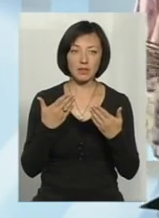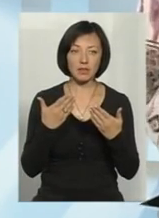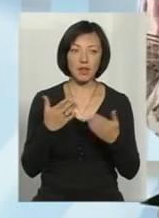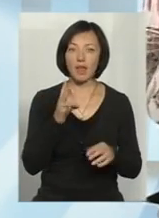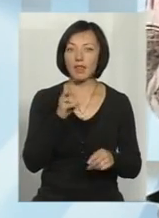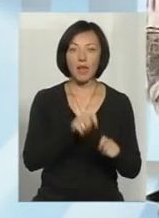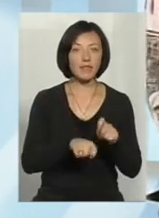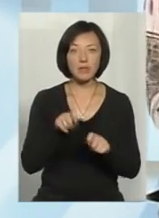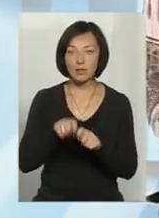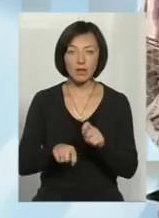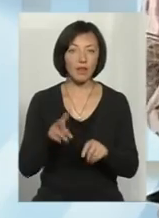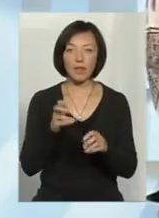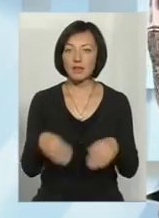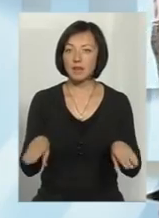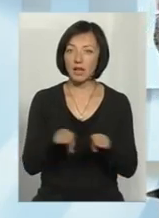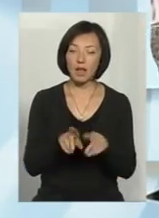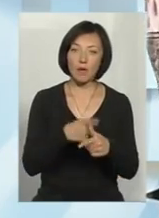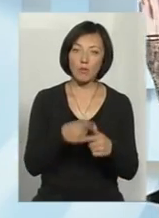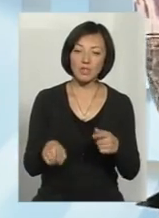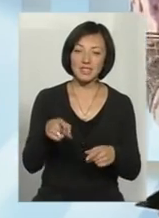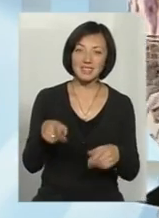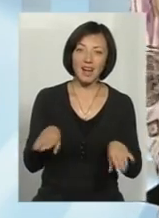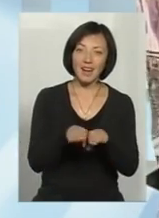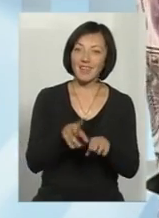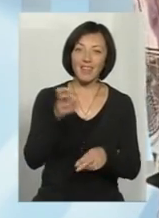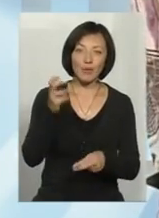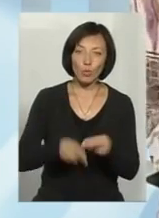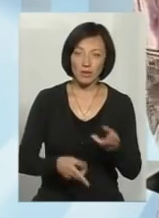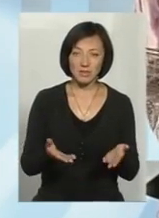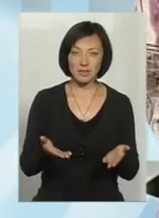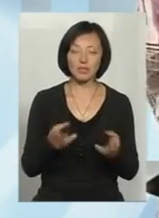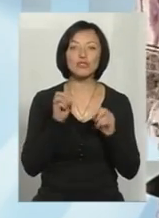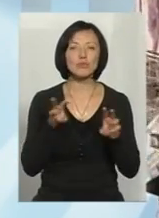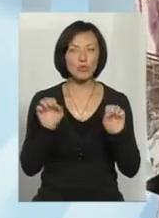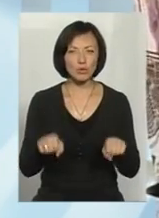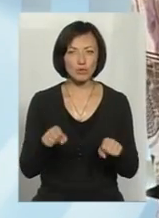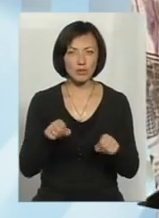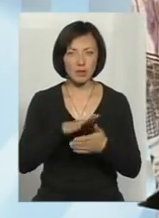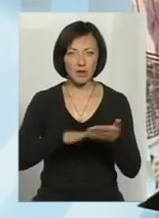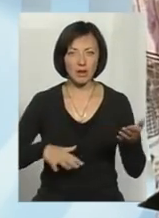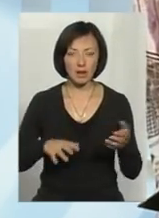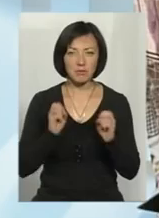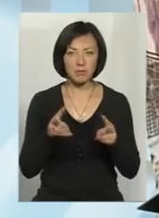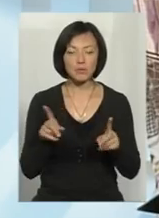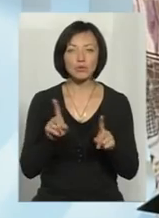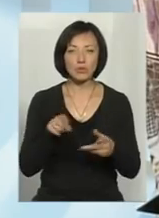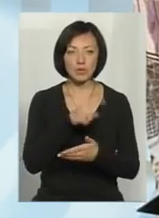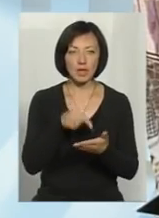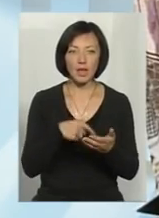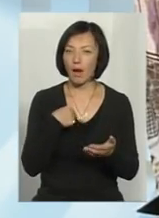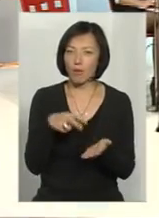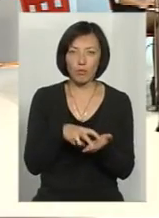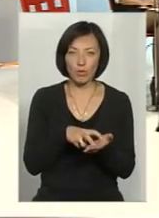інвентаризовані, не закриті, або закриті не до кінця. Чим це може грузити? Я, мабуть, боюсь голос,